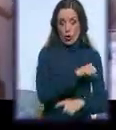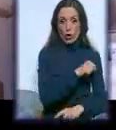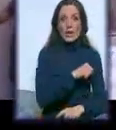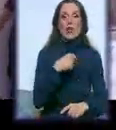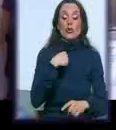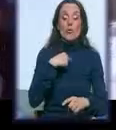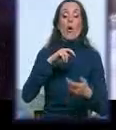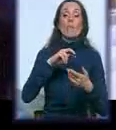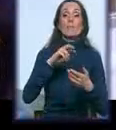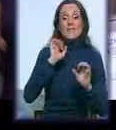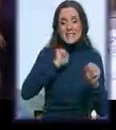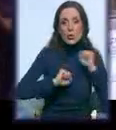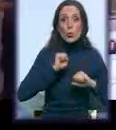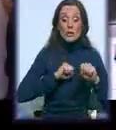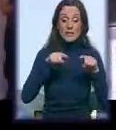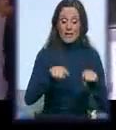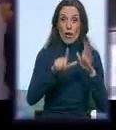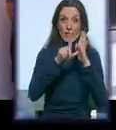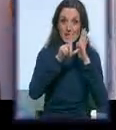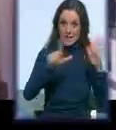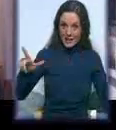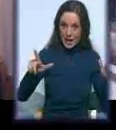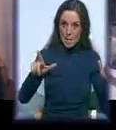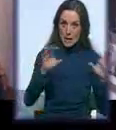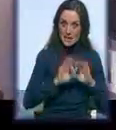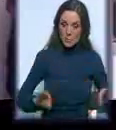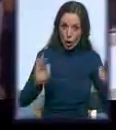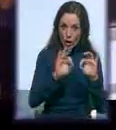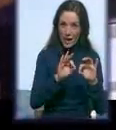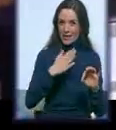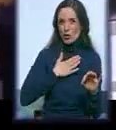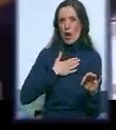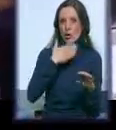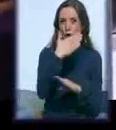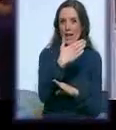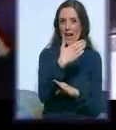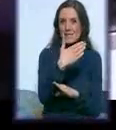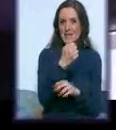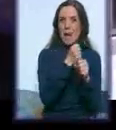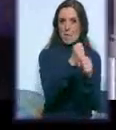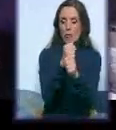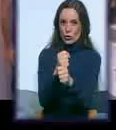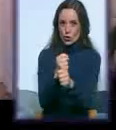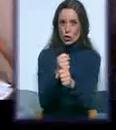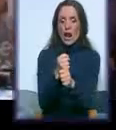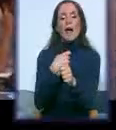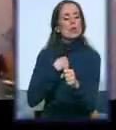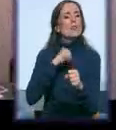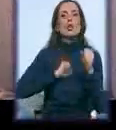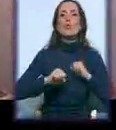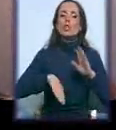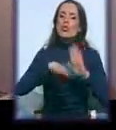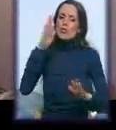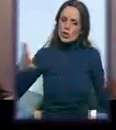ovih 17 projekata naše agencije maksimalno afirmišemo, jer smo i tako i birali da bi geografski pokriju